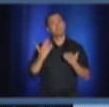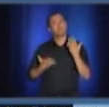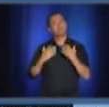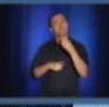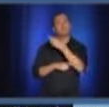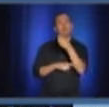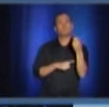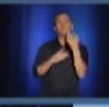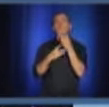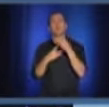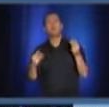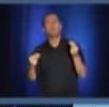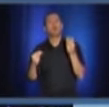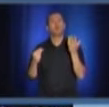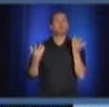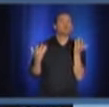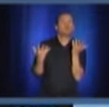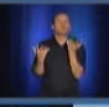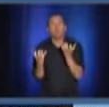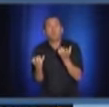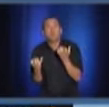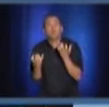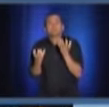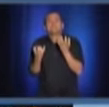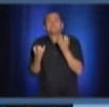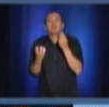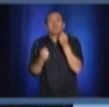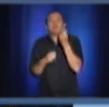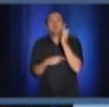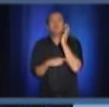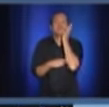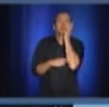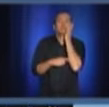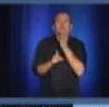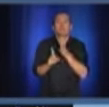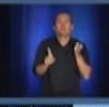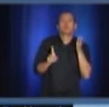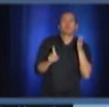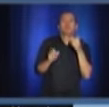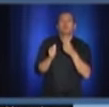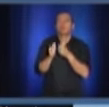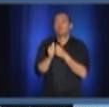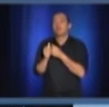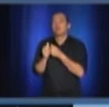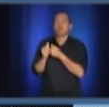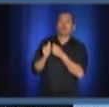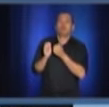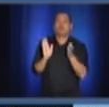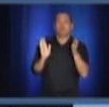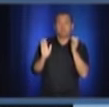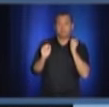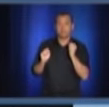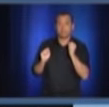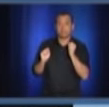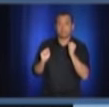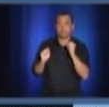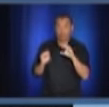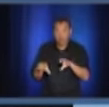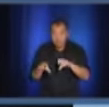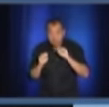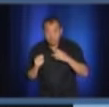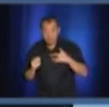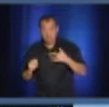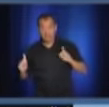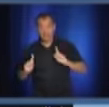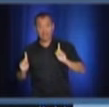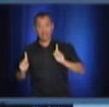un peu délinquant et que vous avez des symptômes ou que vous pensez peut-être être infecté. Faites-vous dépister. Il n personne de